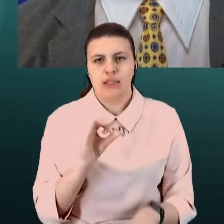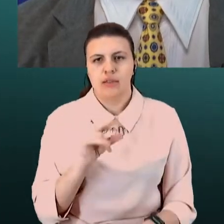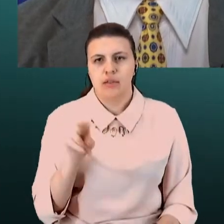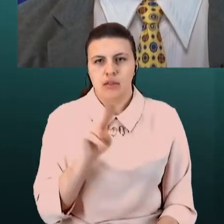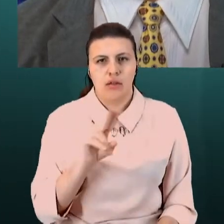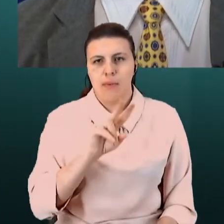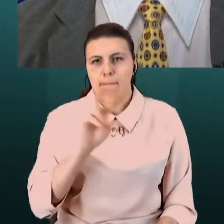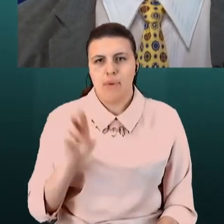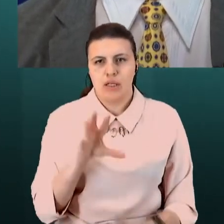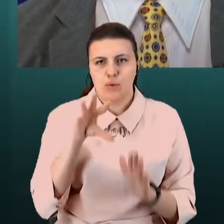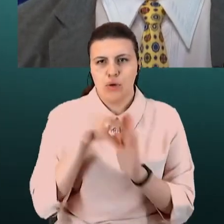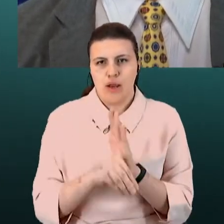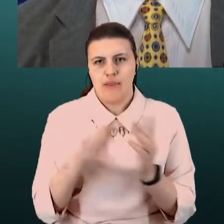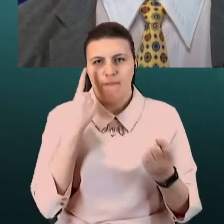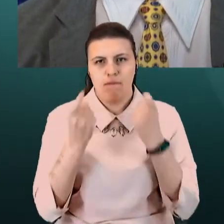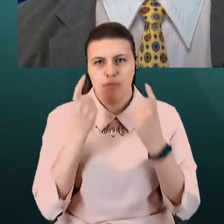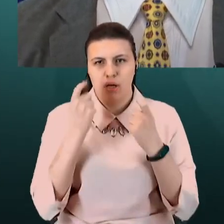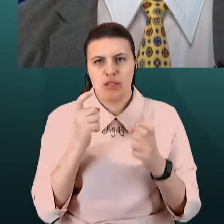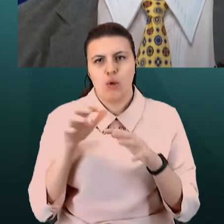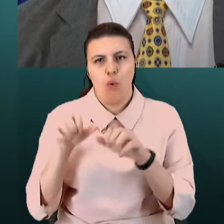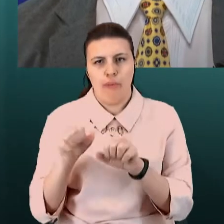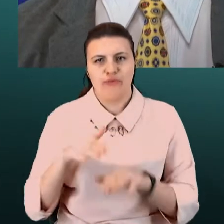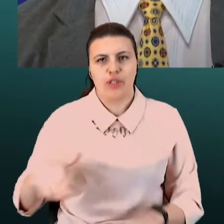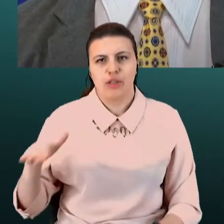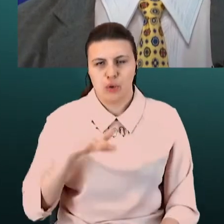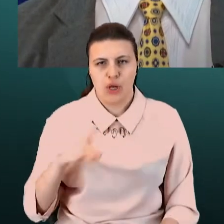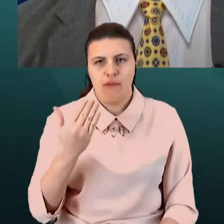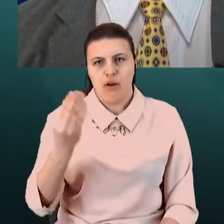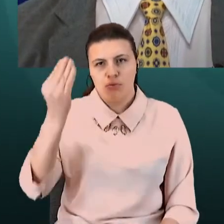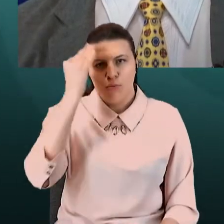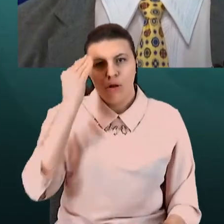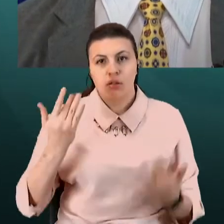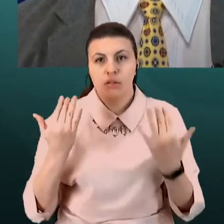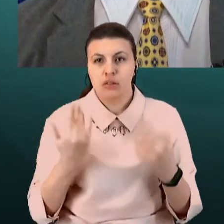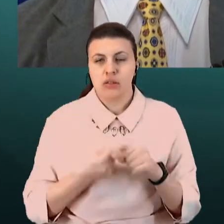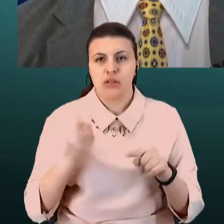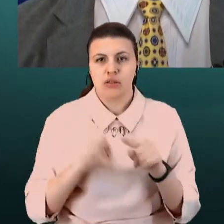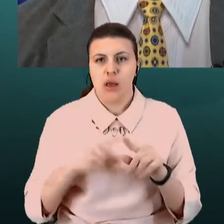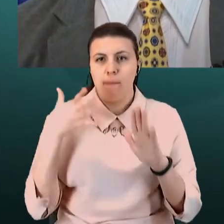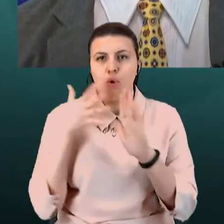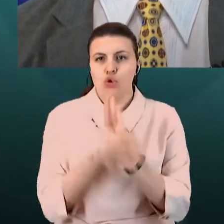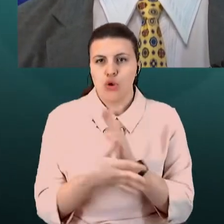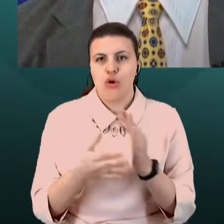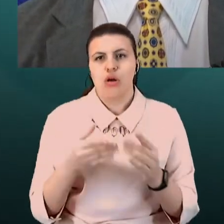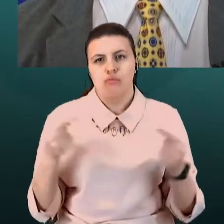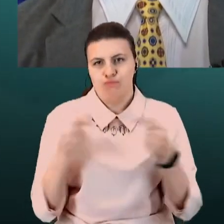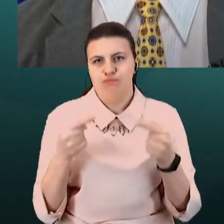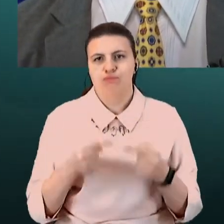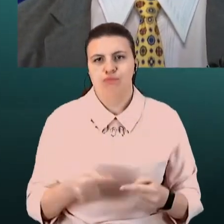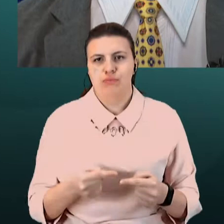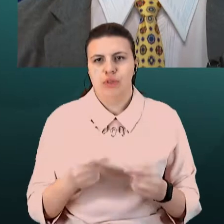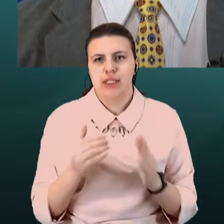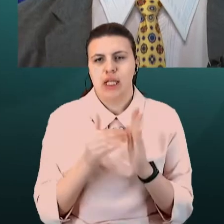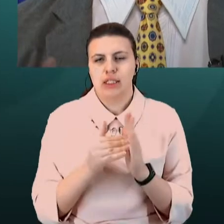інформації з окупованих територій. На ваш погляд, наскільки це прозора і достовірна статистика? Чи,